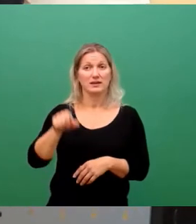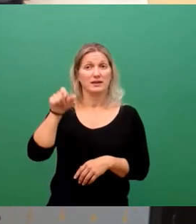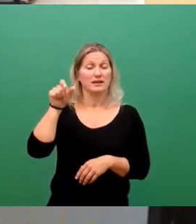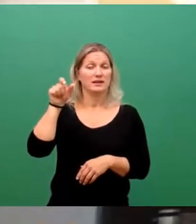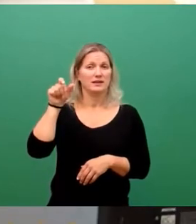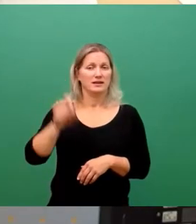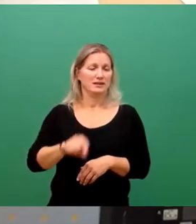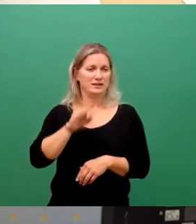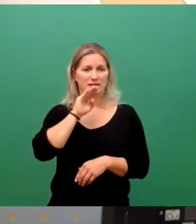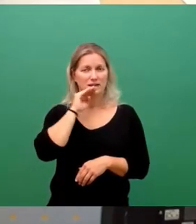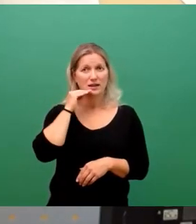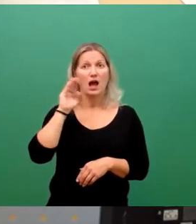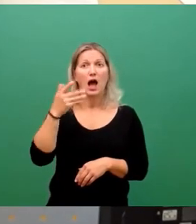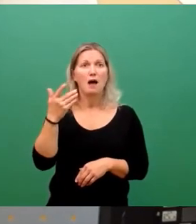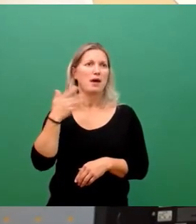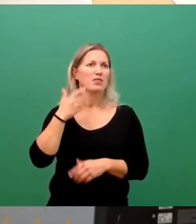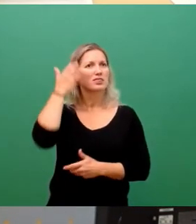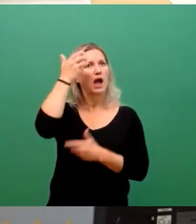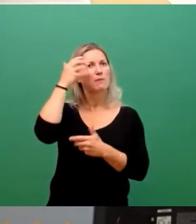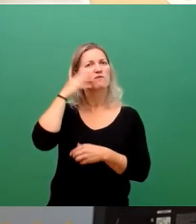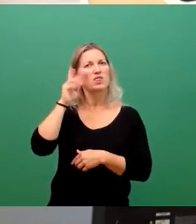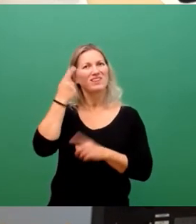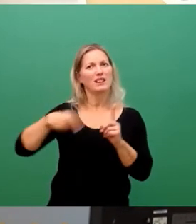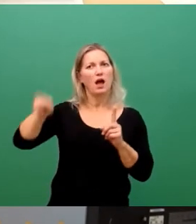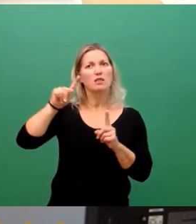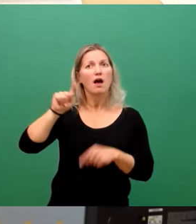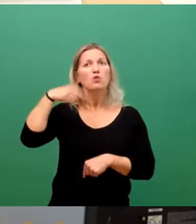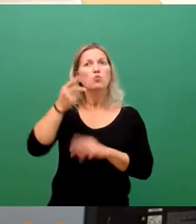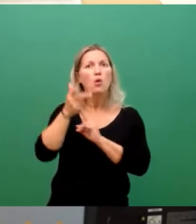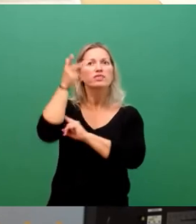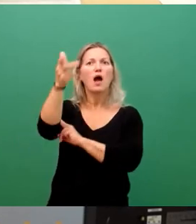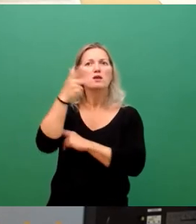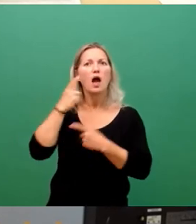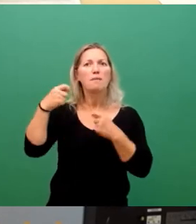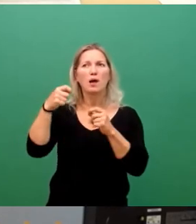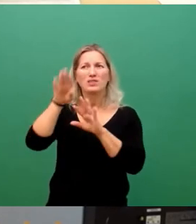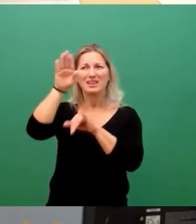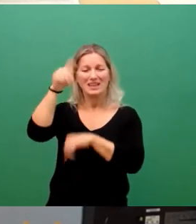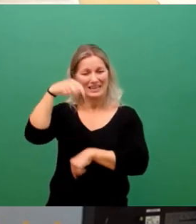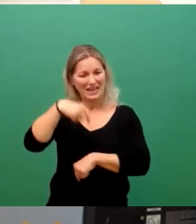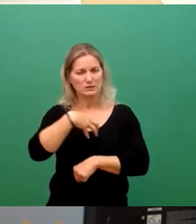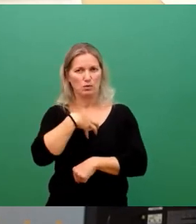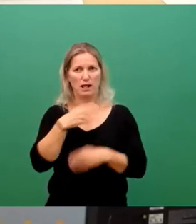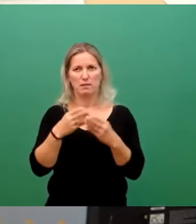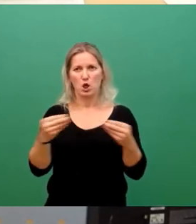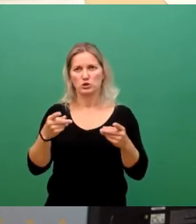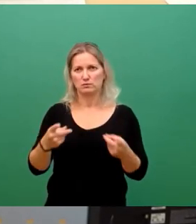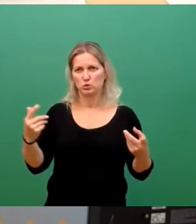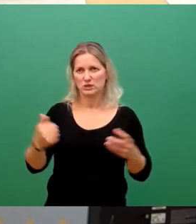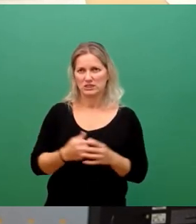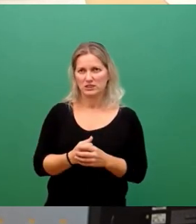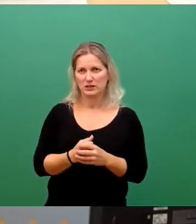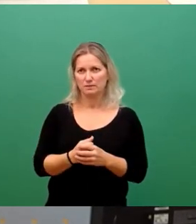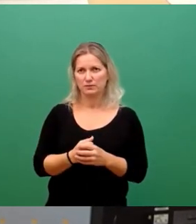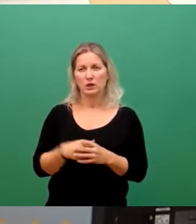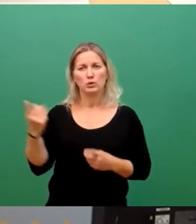bringt uns sehr, sehr wenig von Windrädern zu träumen, die in drei Jahren gebaut werden. Wir müssen Probleme lösen, die jetzt anstehen. Und die ganze Polemik, die Sie